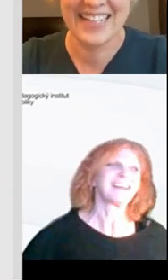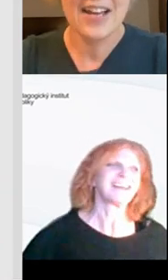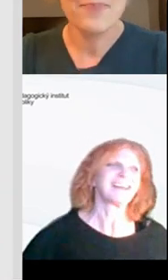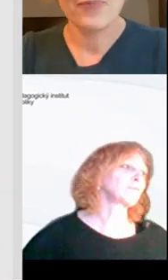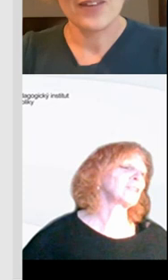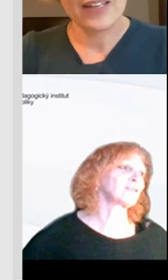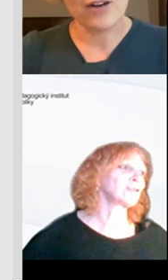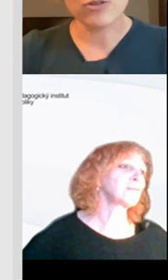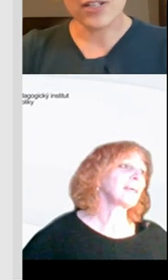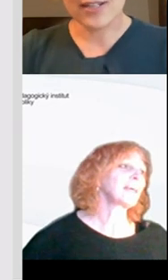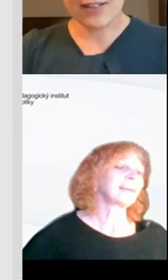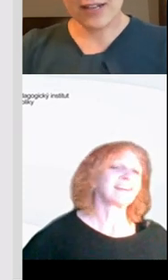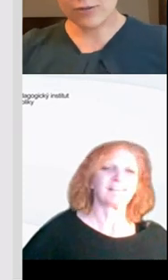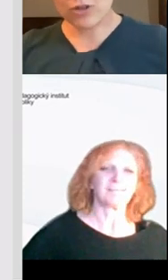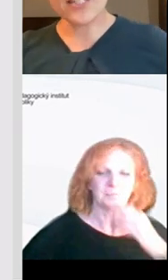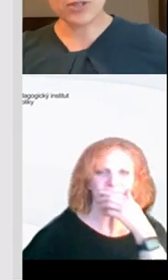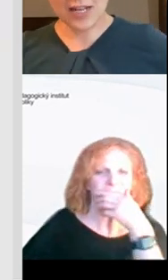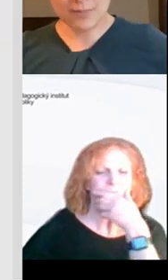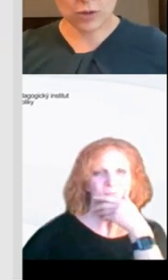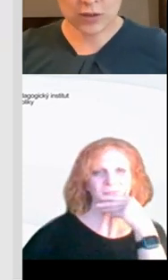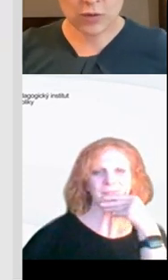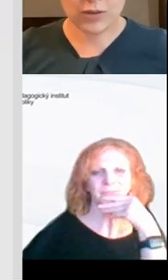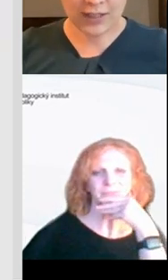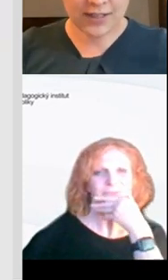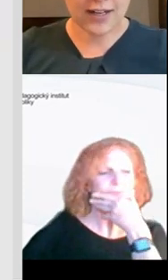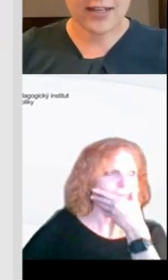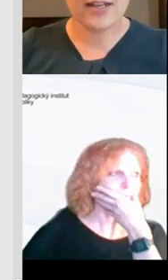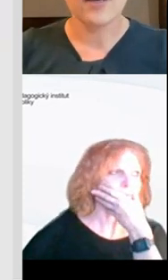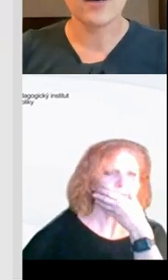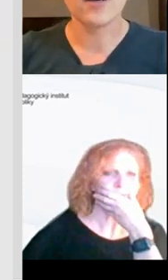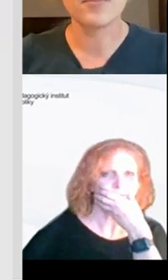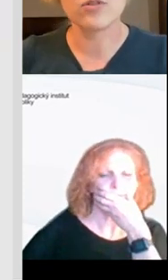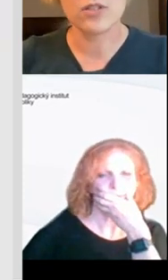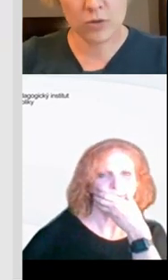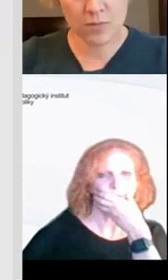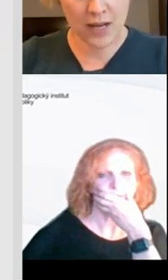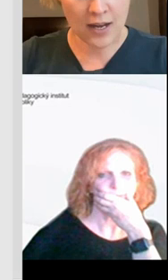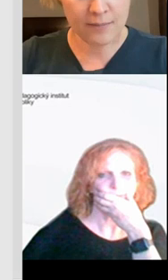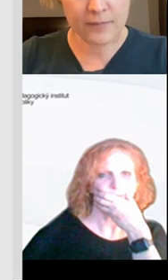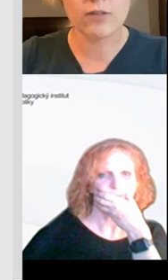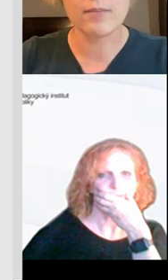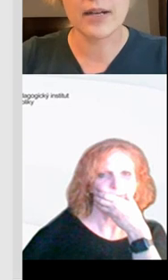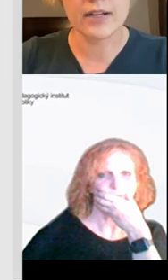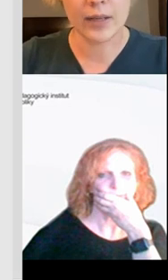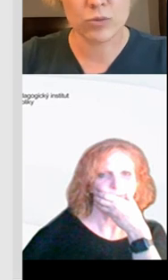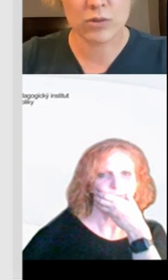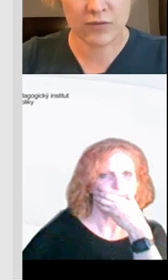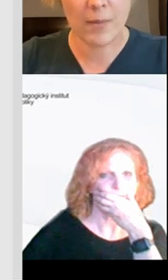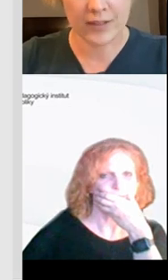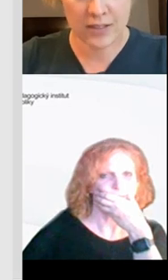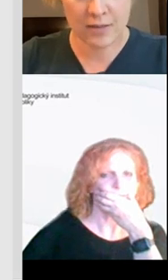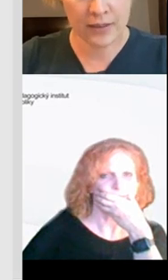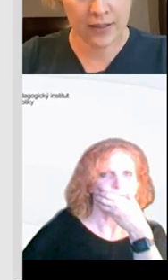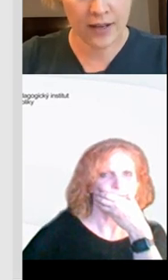Děkuju, tak už se těším. Já určitě se přidám s tou výzvou na sdílení, protože samozřejmě já jako velmi ráda